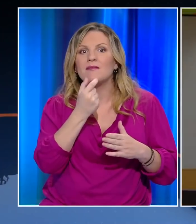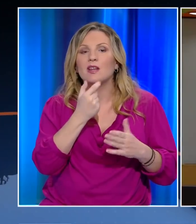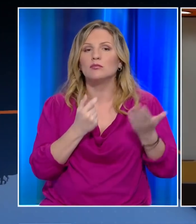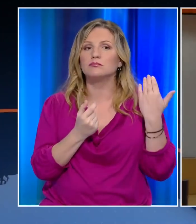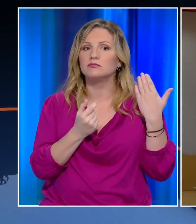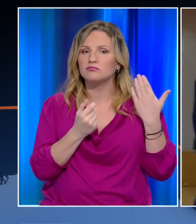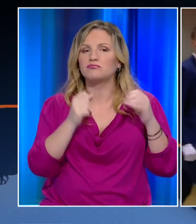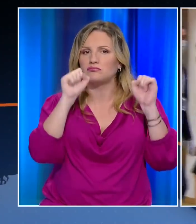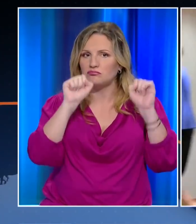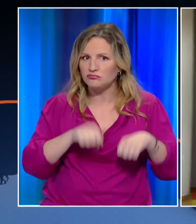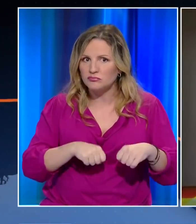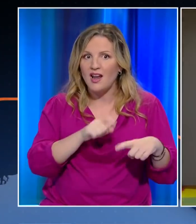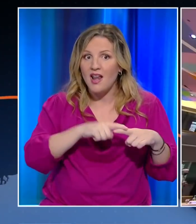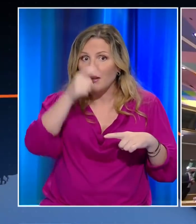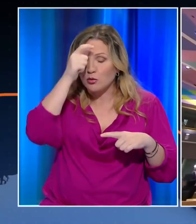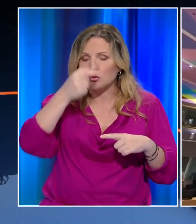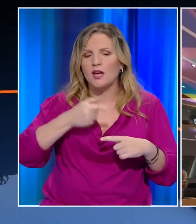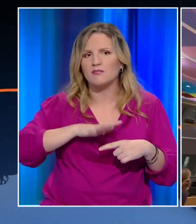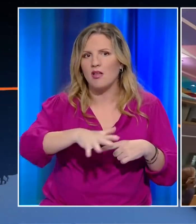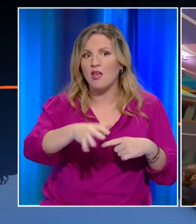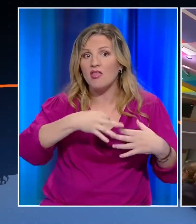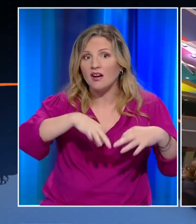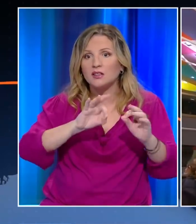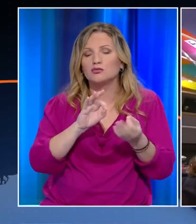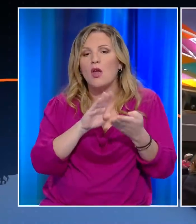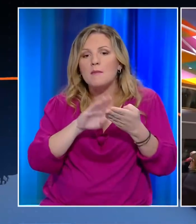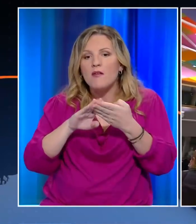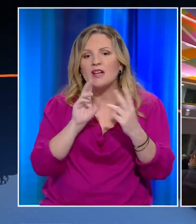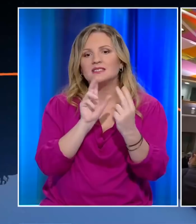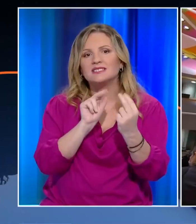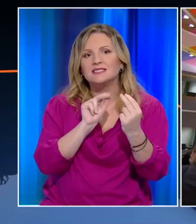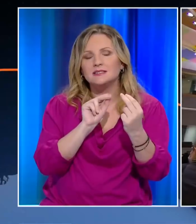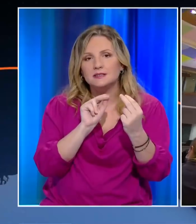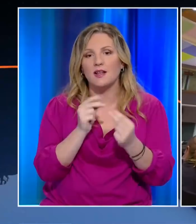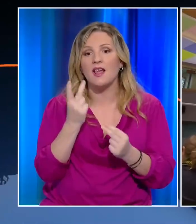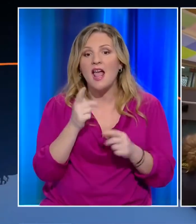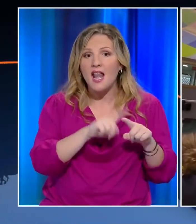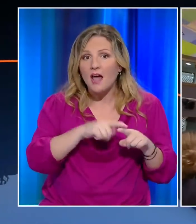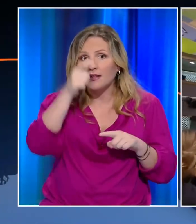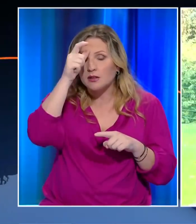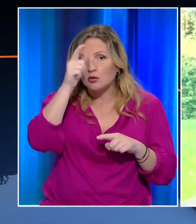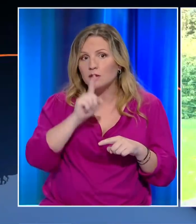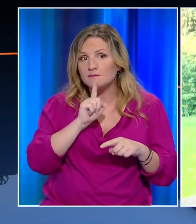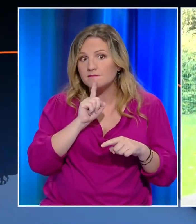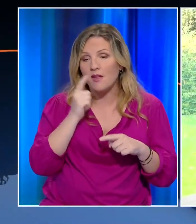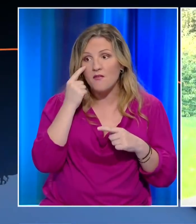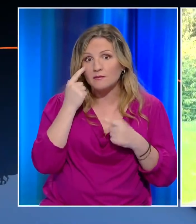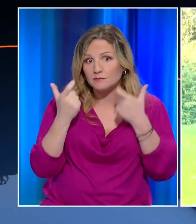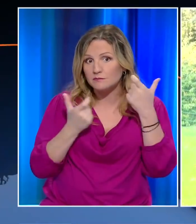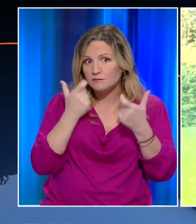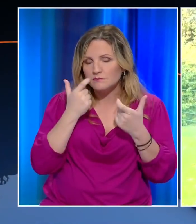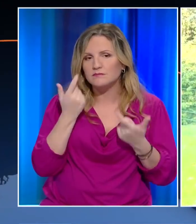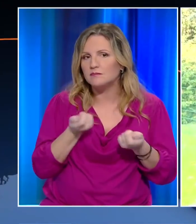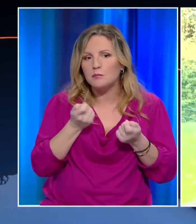ανακοινώθηκε η Συμφωνία Ελλάδας και Τουρκίας για την επανένεραξη των διερευνητικών επαφών οι δύο πλευρές στήρουν συγγεία σρήμάτου για την ένεραξη και το